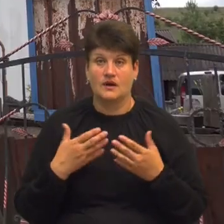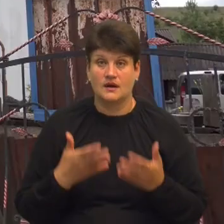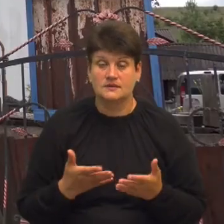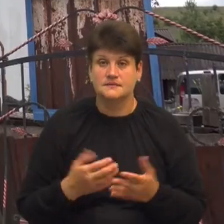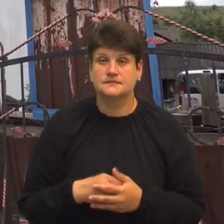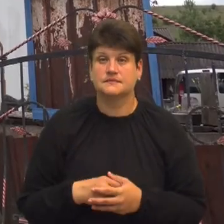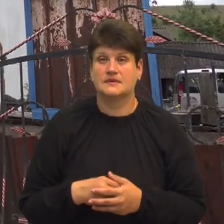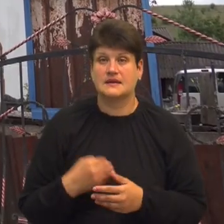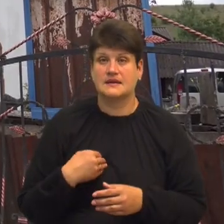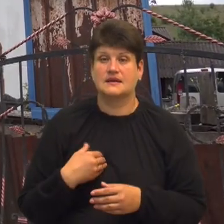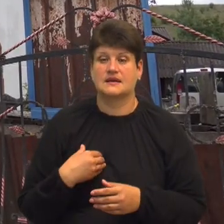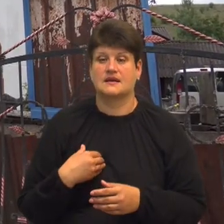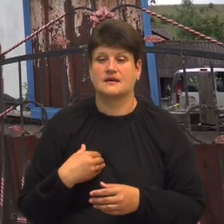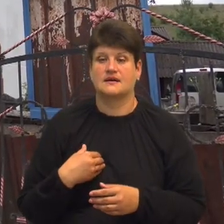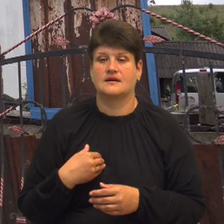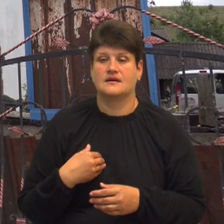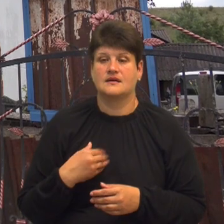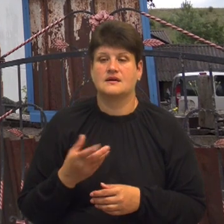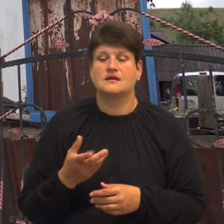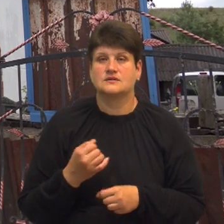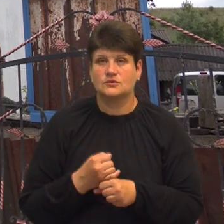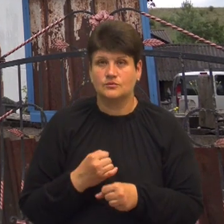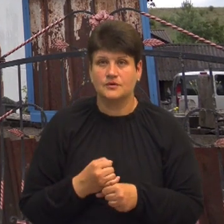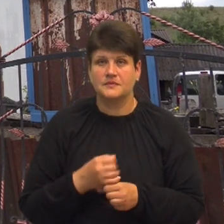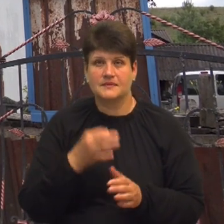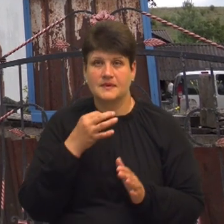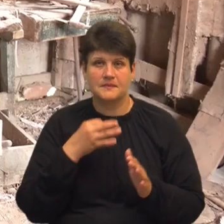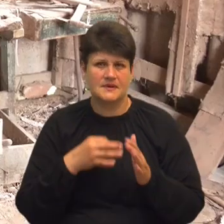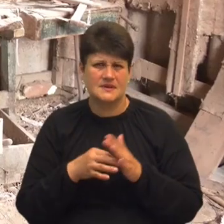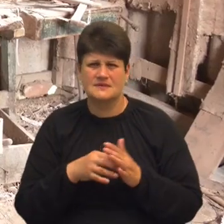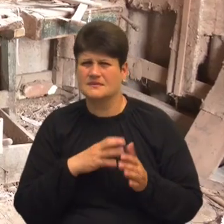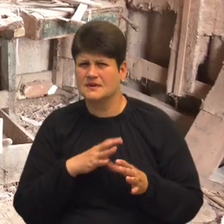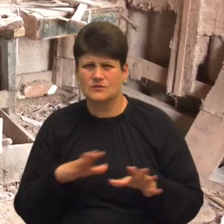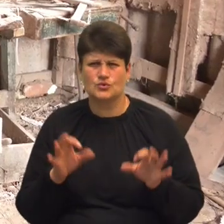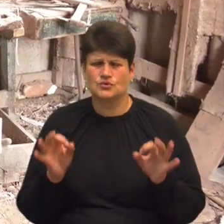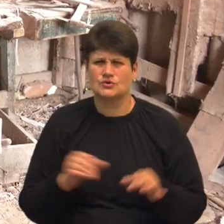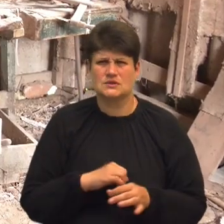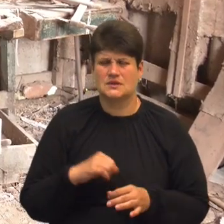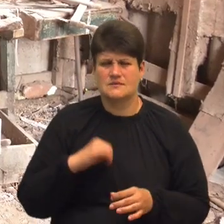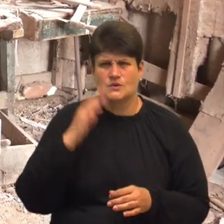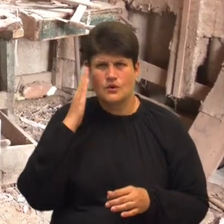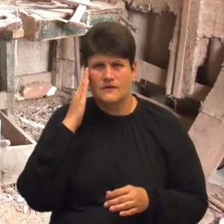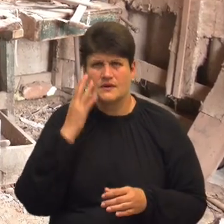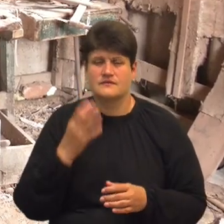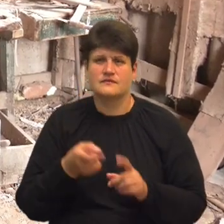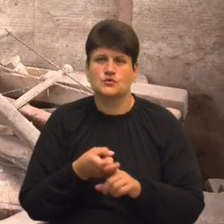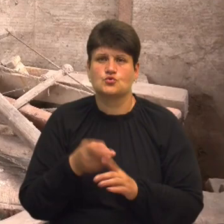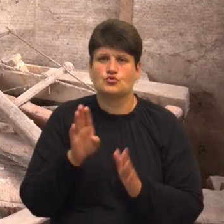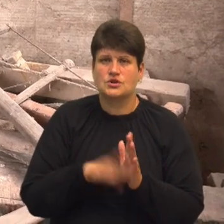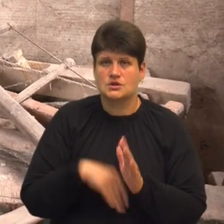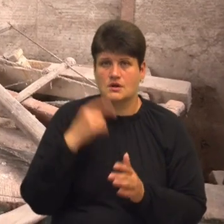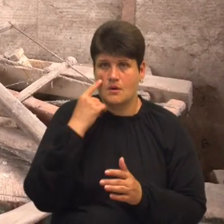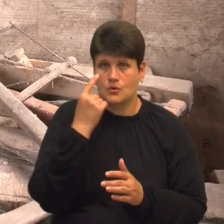Але якщо свої голови, я ніхто не підказав, не поміг мені». Більше десяти років через погіршення зору Григорій